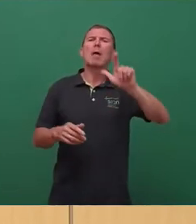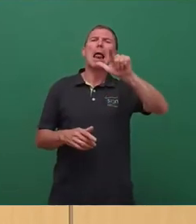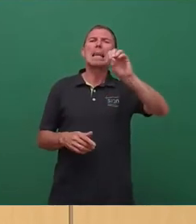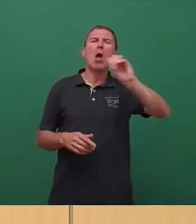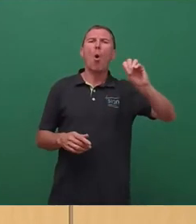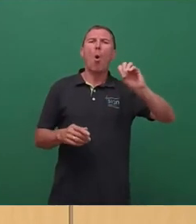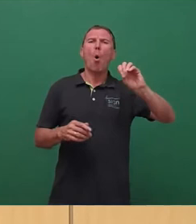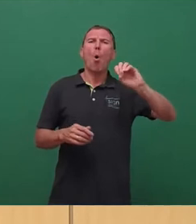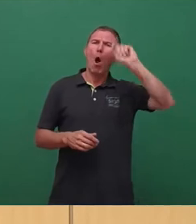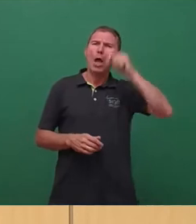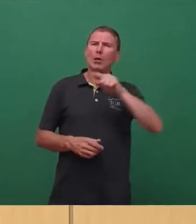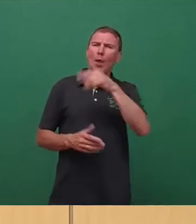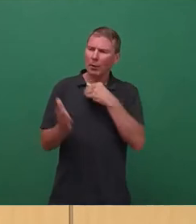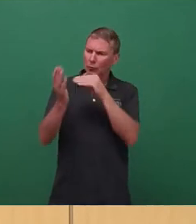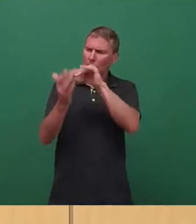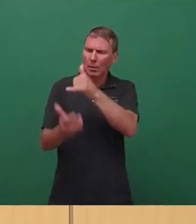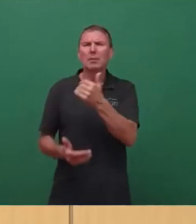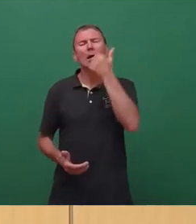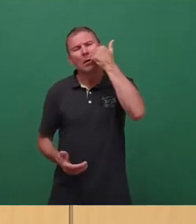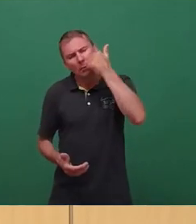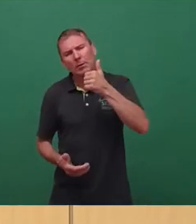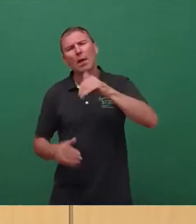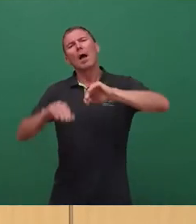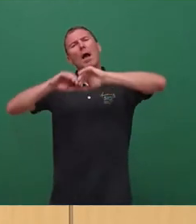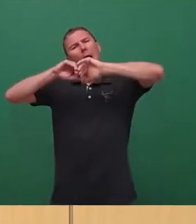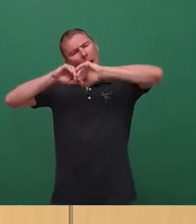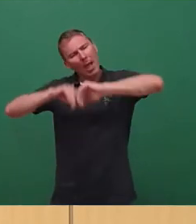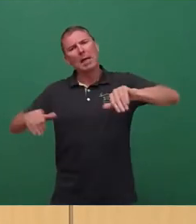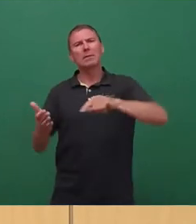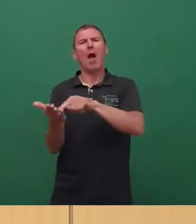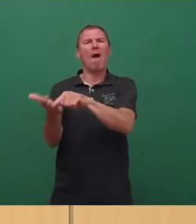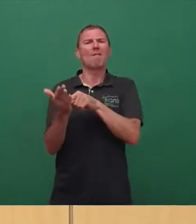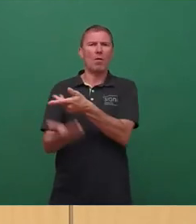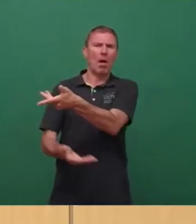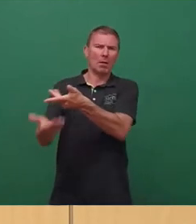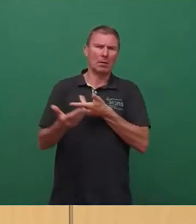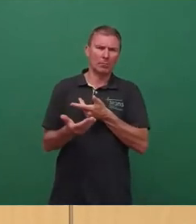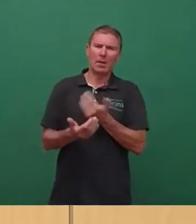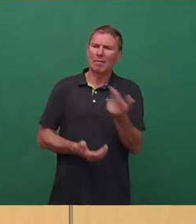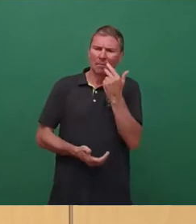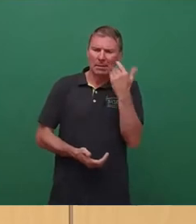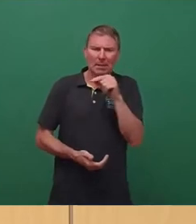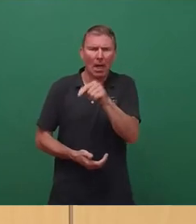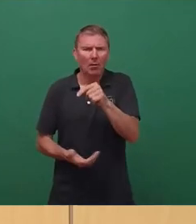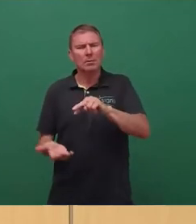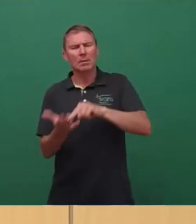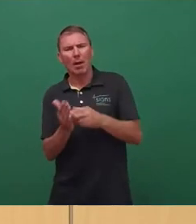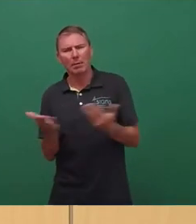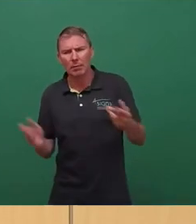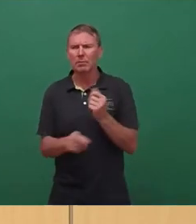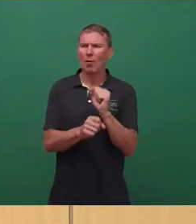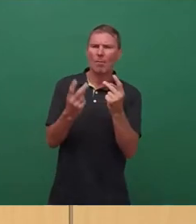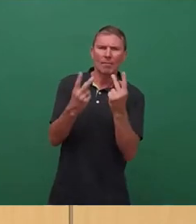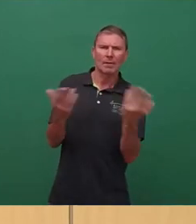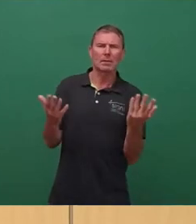aufgeschrieben, dann soll bitteschön eine extra Vorlage kommen mit, wie sieht das aus, was ist geplant, warum ist das wichtig und